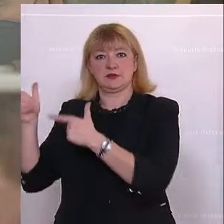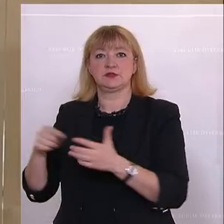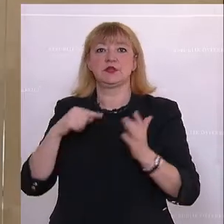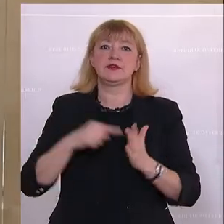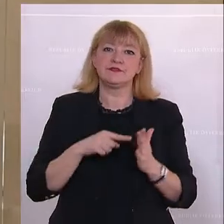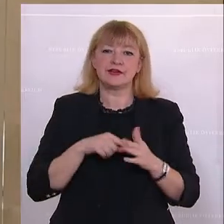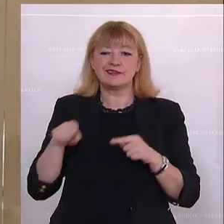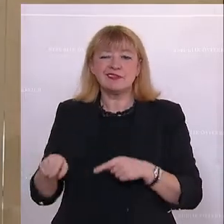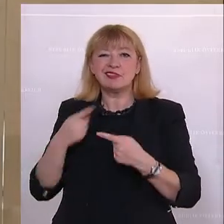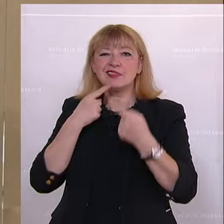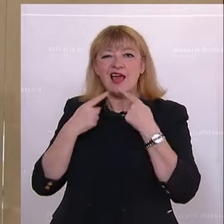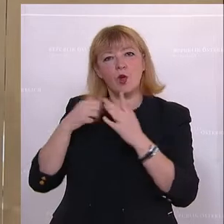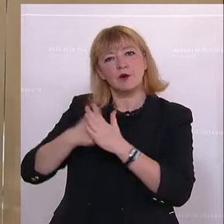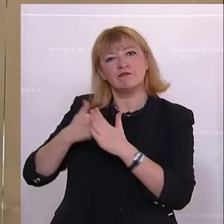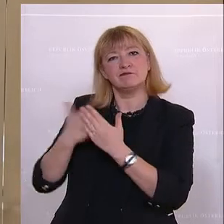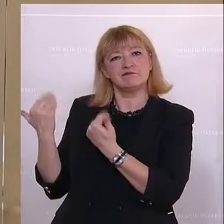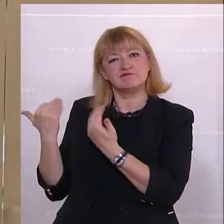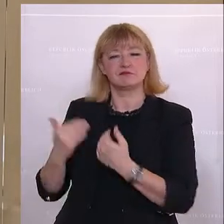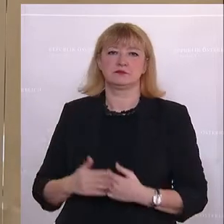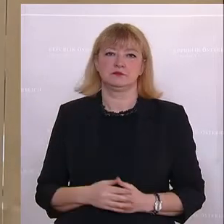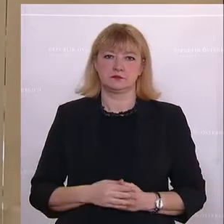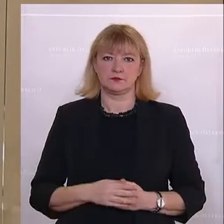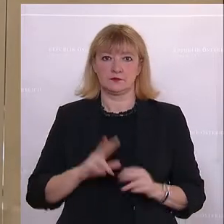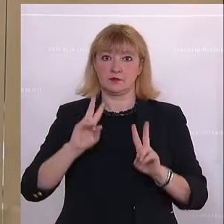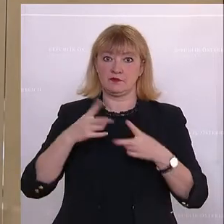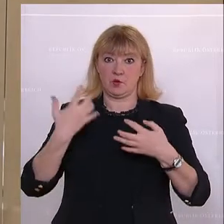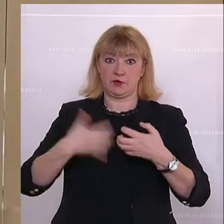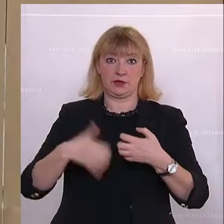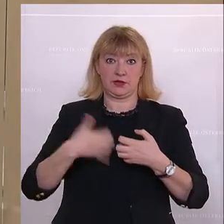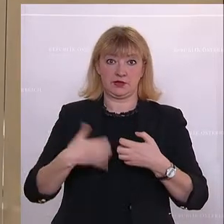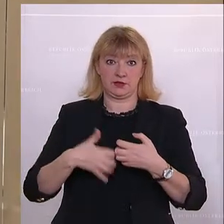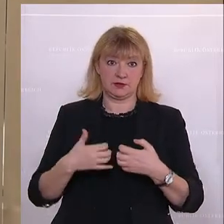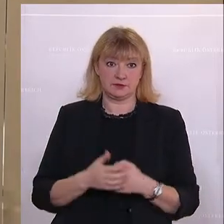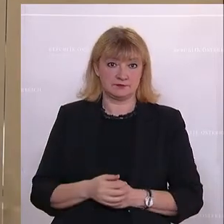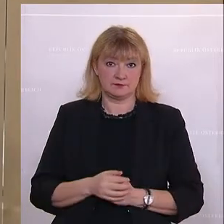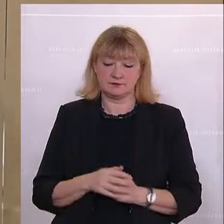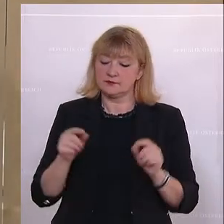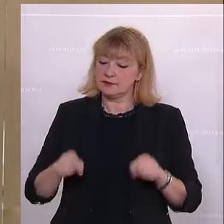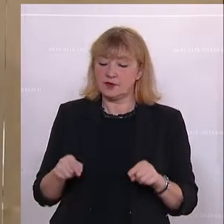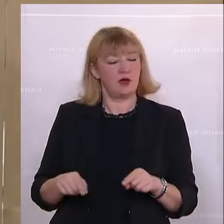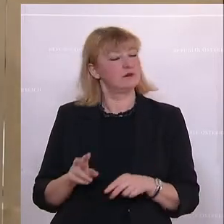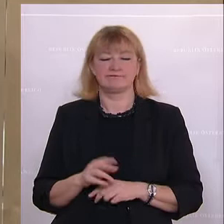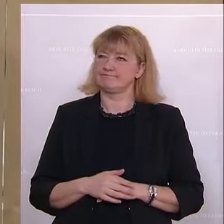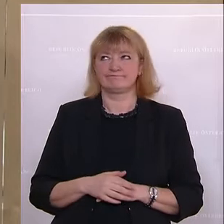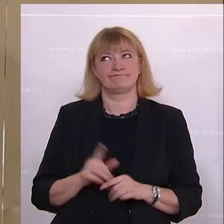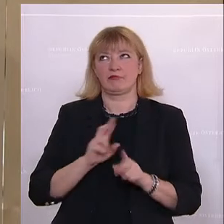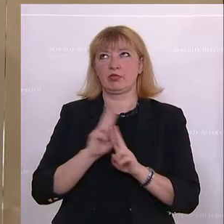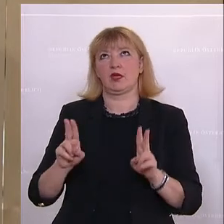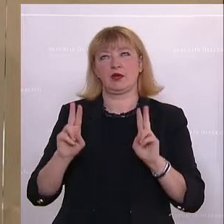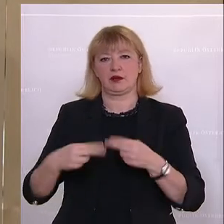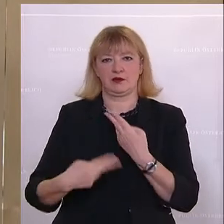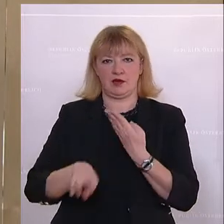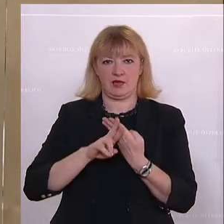auf diesen Dialog zu drängen. Denn Krieg kann hier nie die Antwort sein.